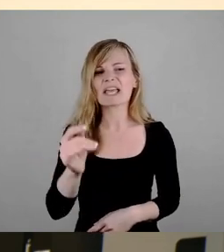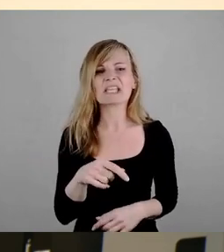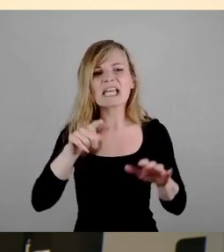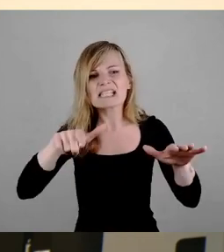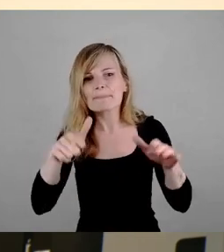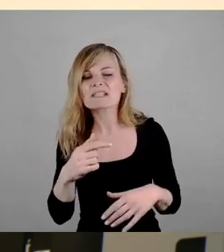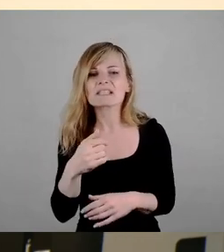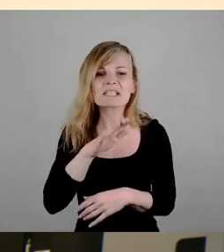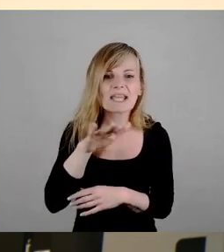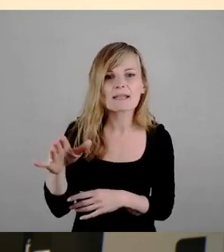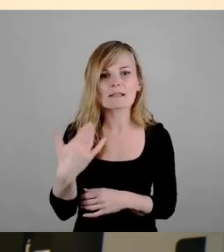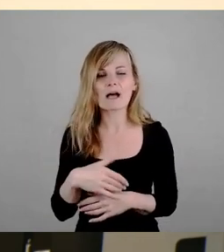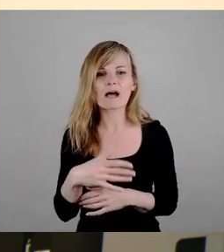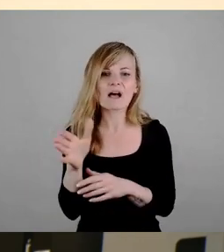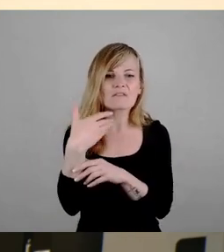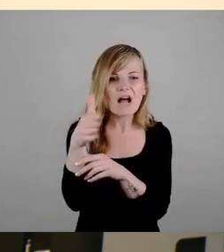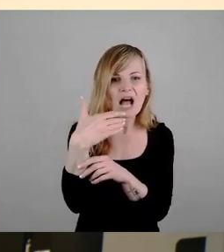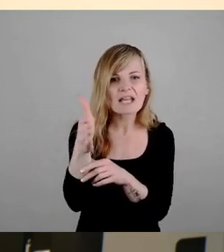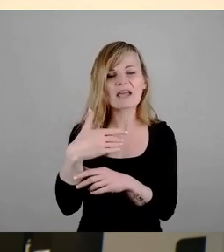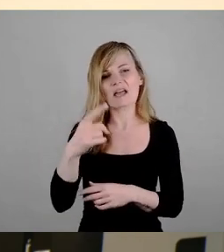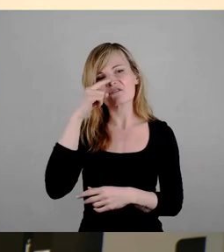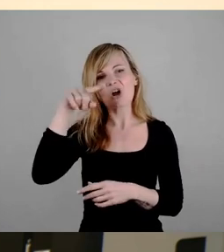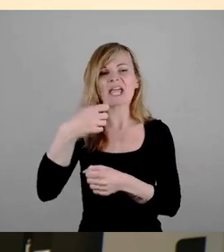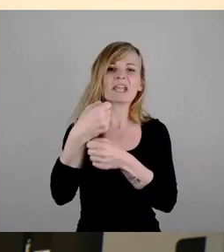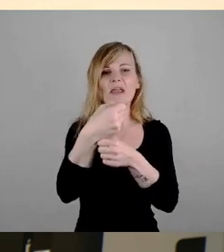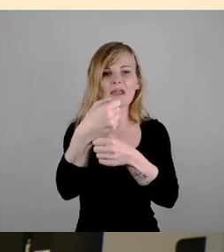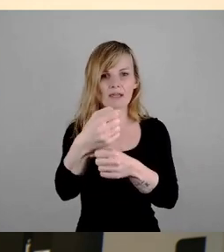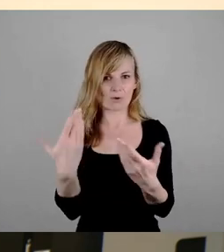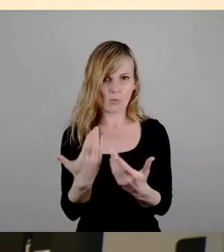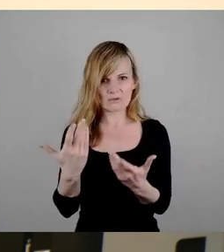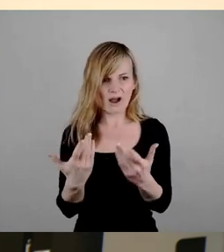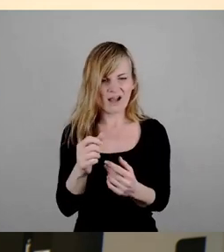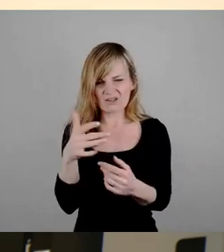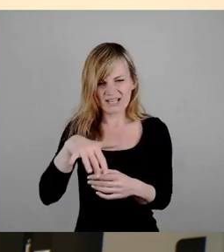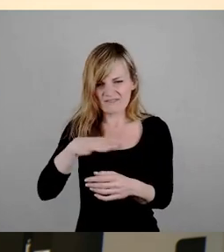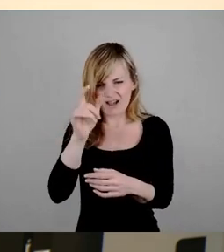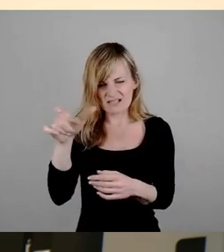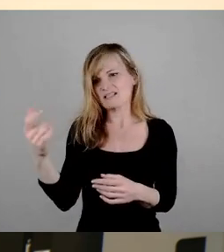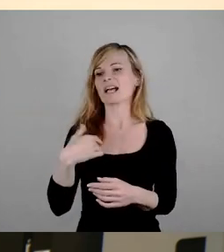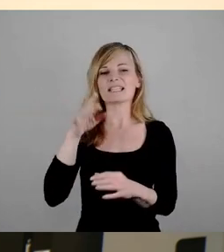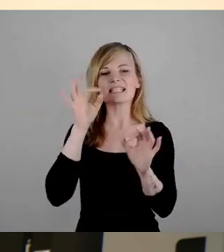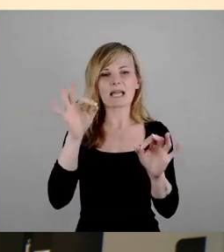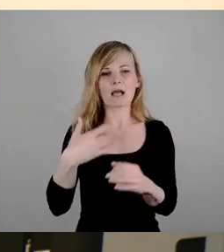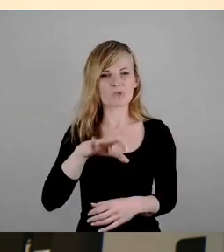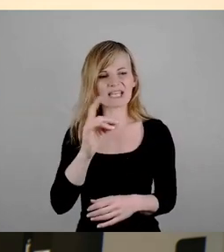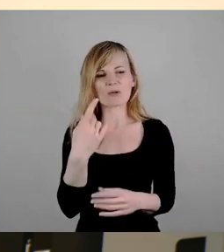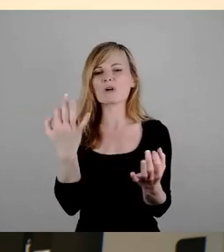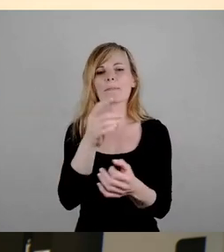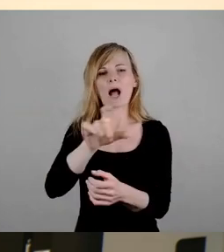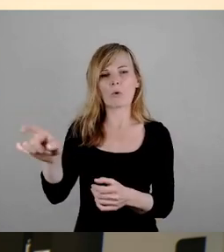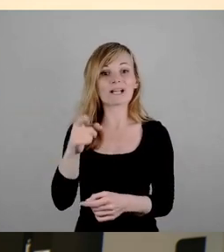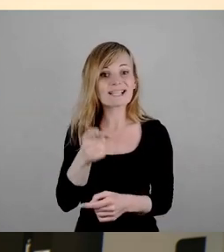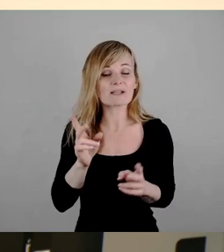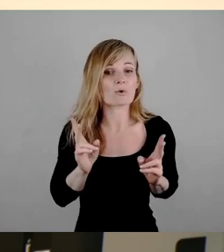Kinder, die mit Fridays fahren, rumlaufen oder irgendwelche, was weiß ich was, die man nicht als CDU gebrauchen kann. Das waren ganz